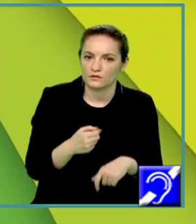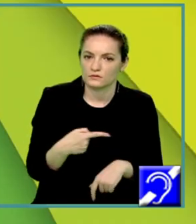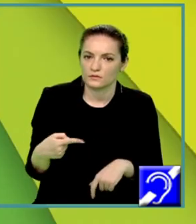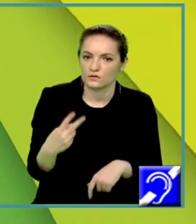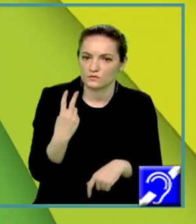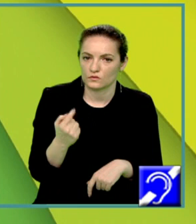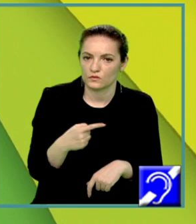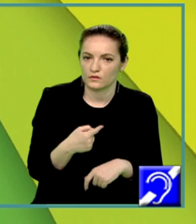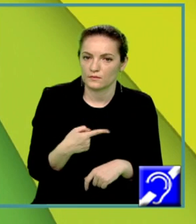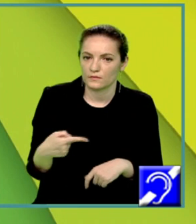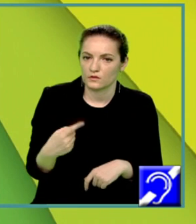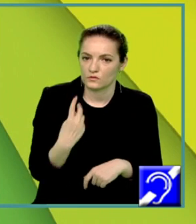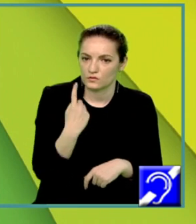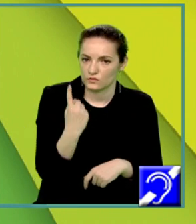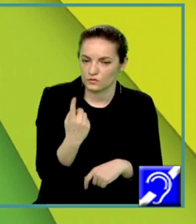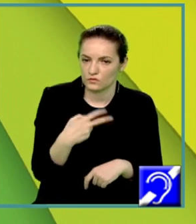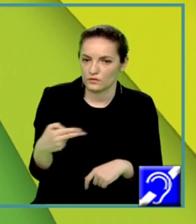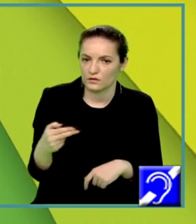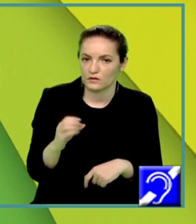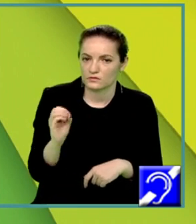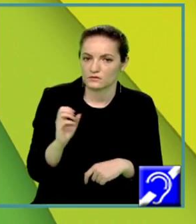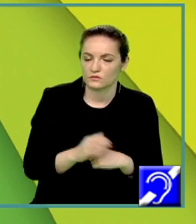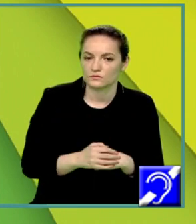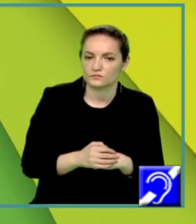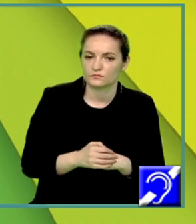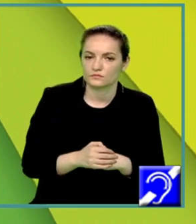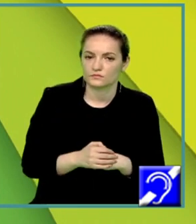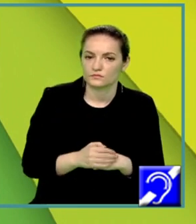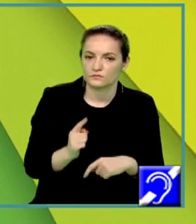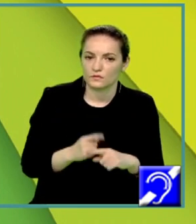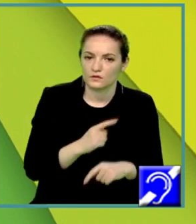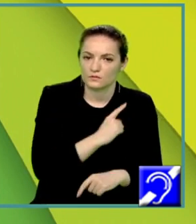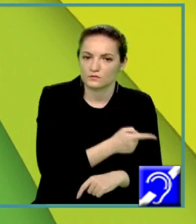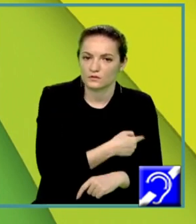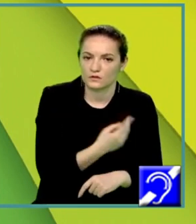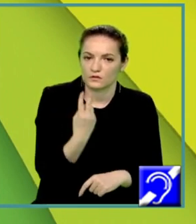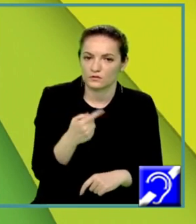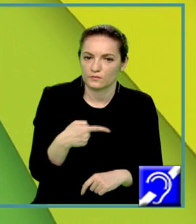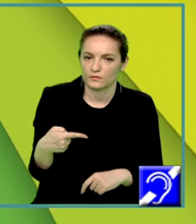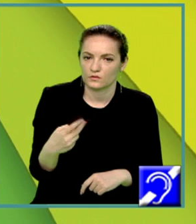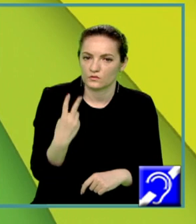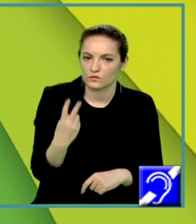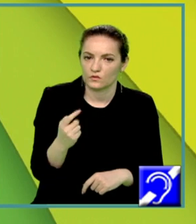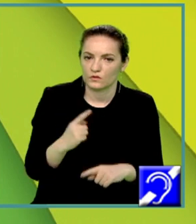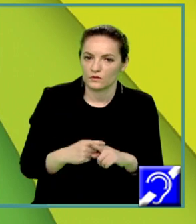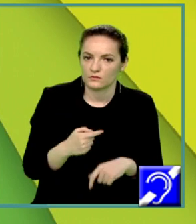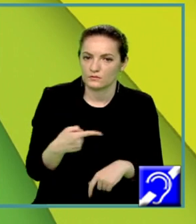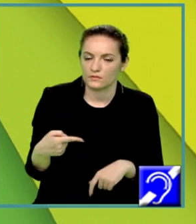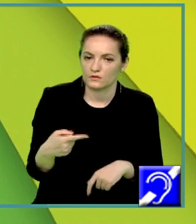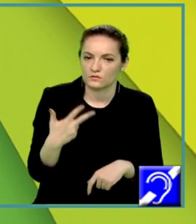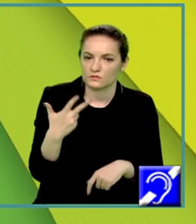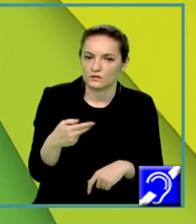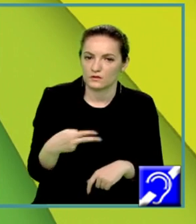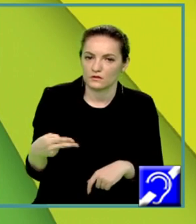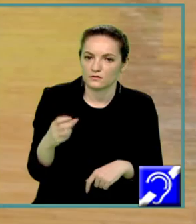1 este egal cu 0. Deci x la a doua minus 2x minus 3 este